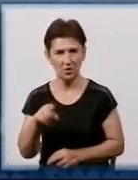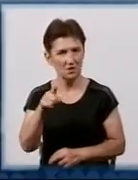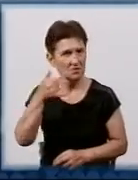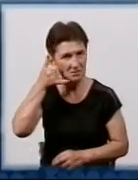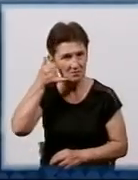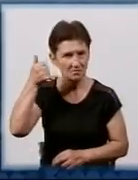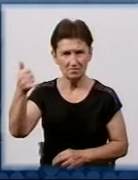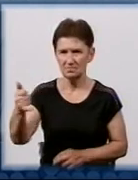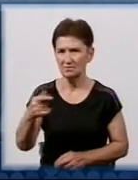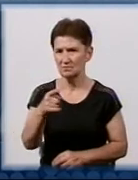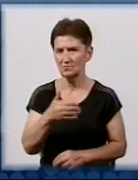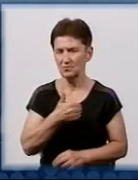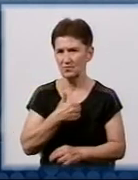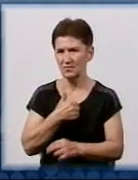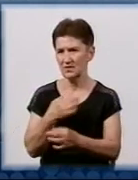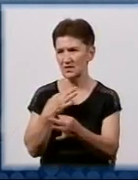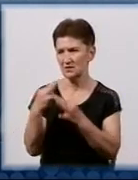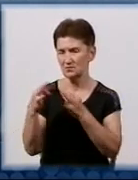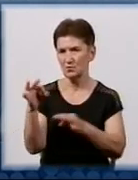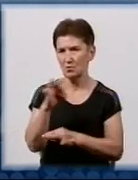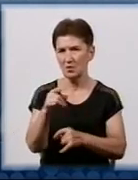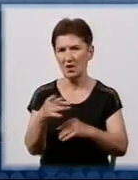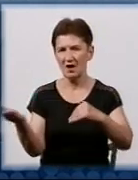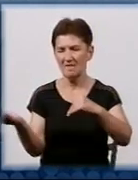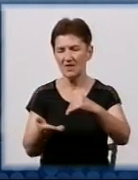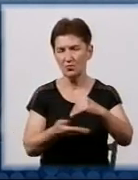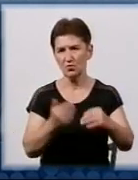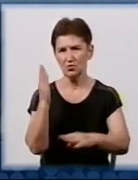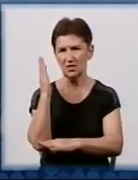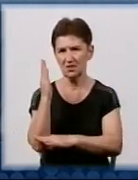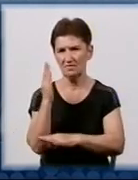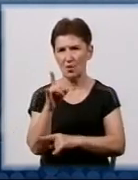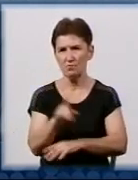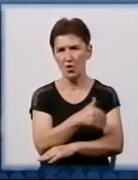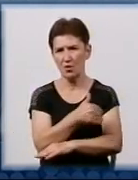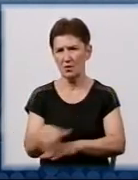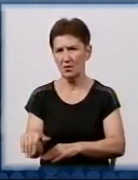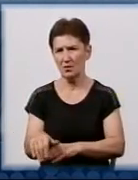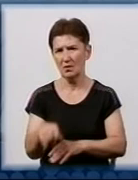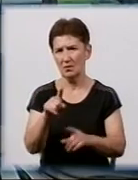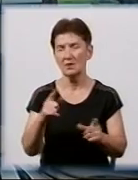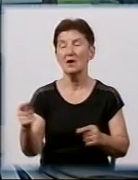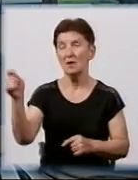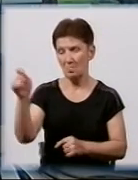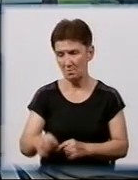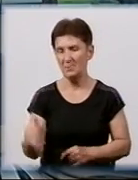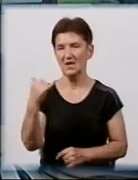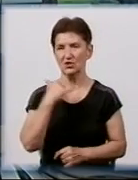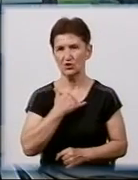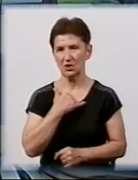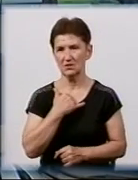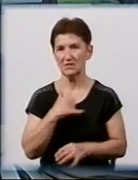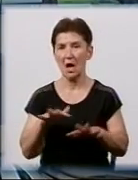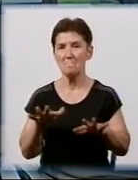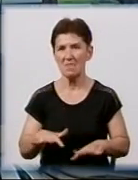Онулу. Ми б хотіли з вами поспокуватися з приводу вирубки дерев по вулиці Героїв України. приїжджайте, пообщаємось. Місце зустрічі не